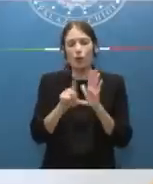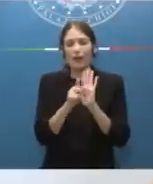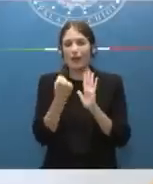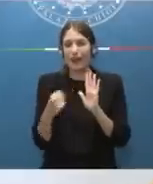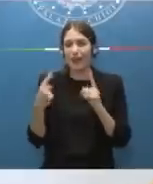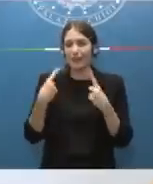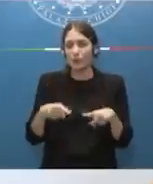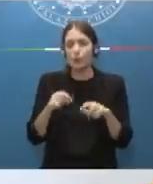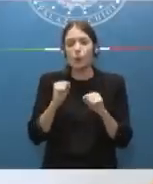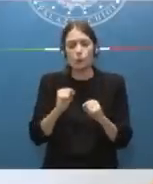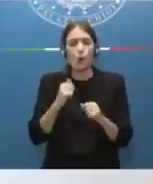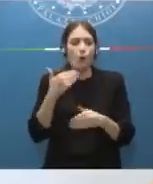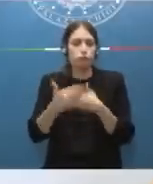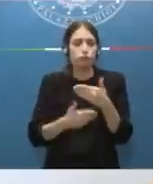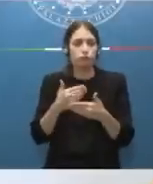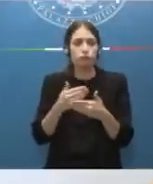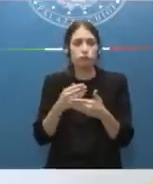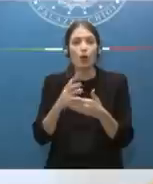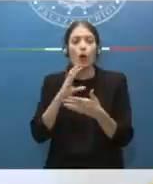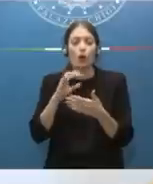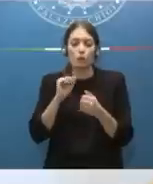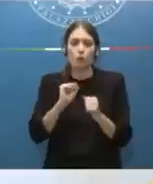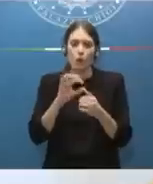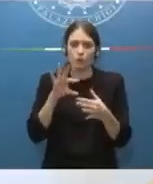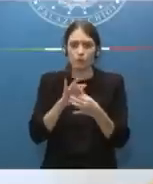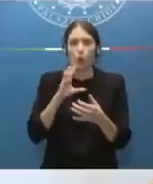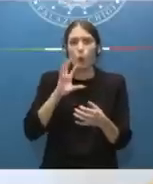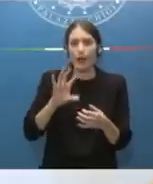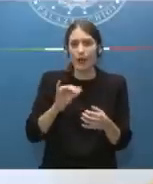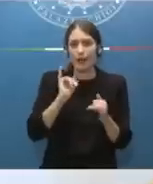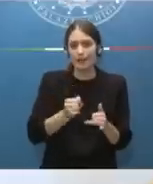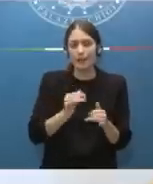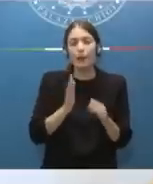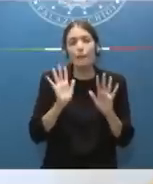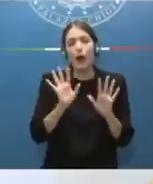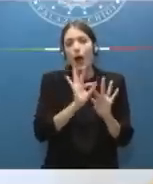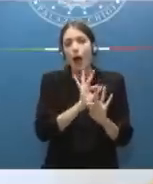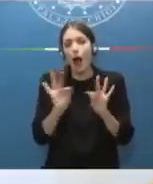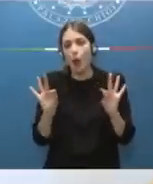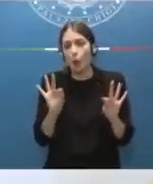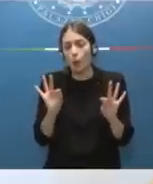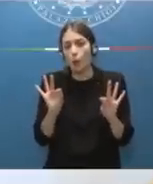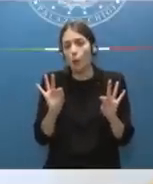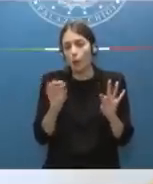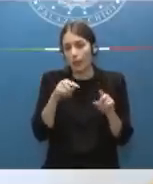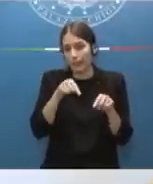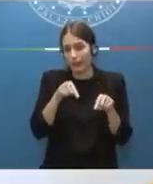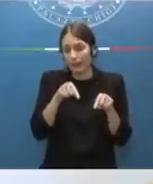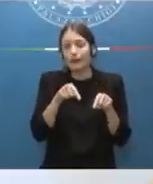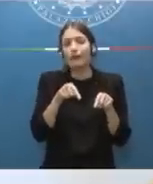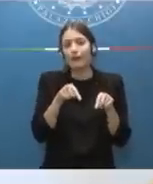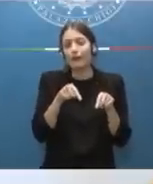diventano procedibili acquerela, però molti di questi sono stati o sono subiudice